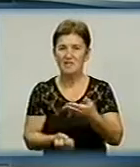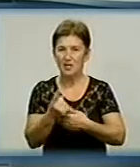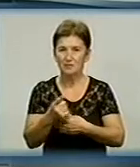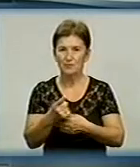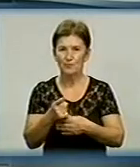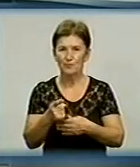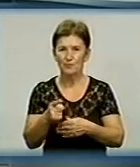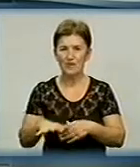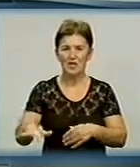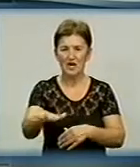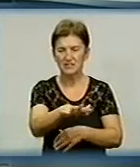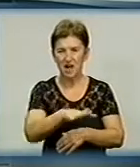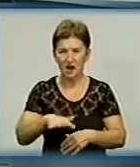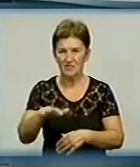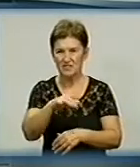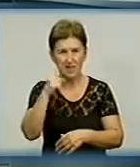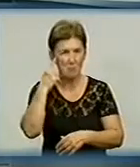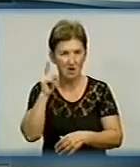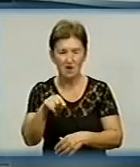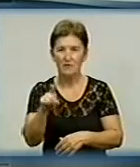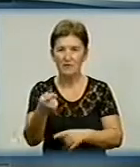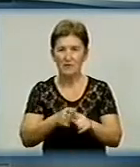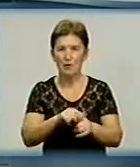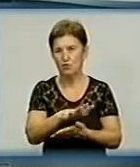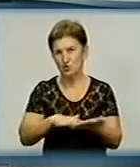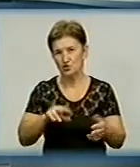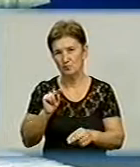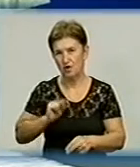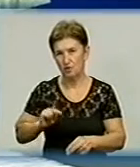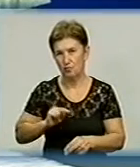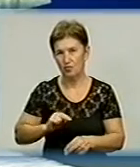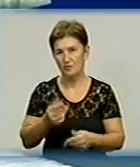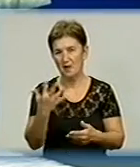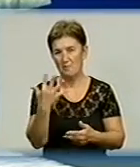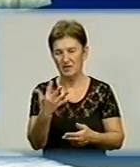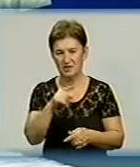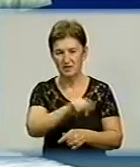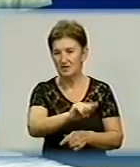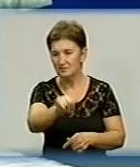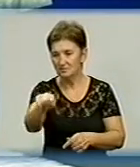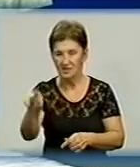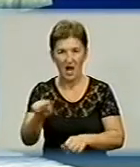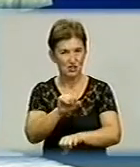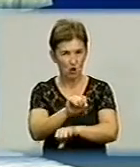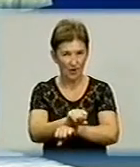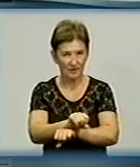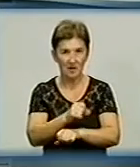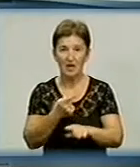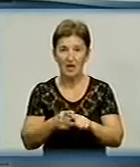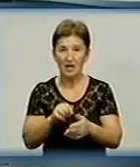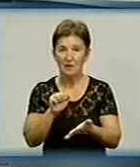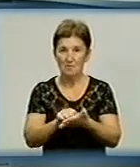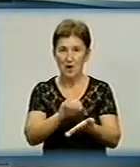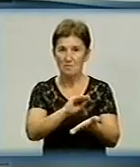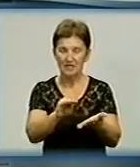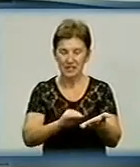краєзнавцем Озеровим Петром Івановичем, а зараз вони продовжували роботу на п'яти таких стоянках. І матеріали ці